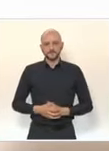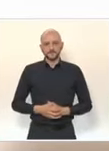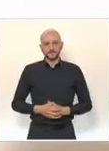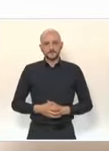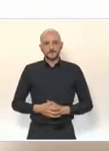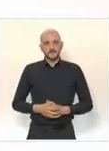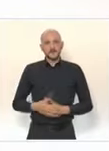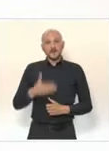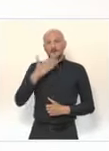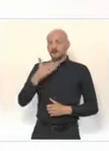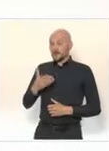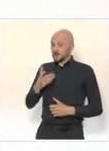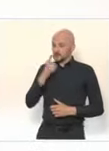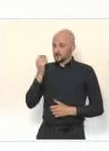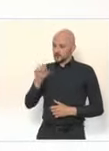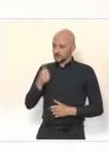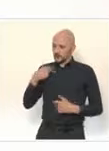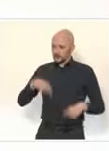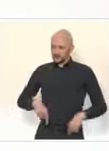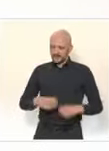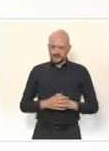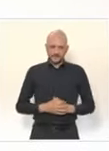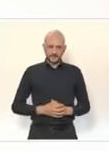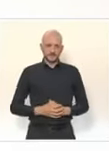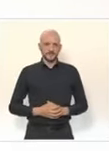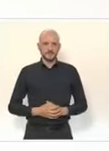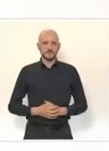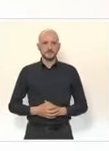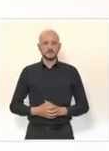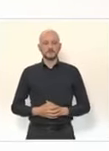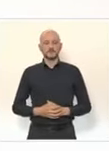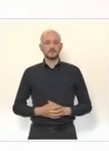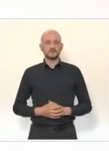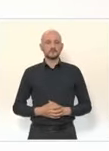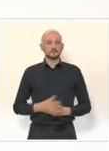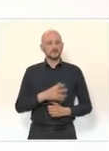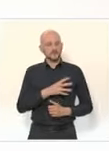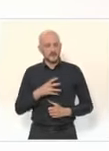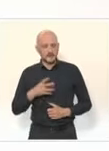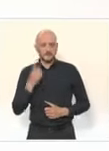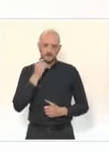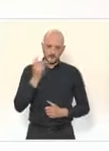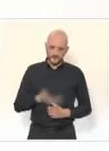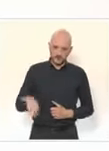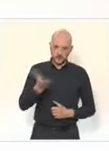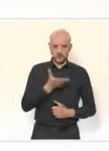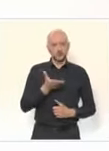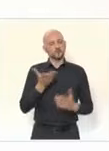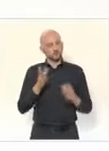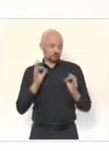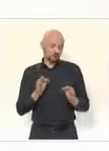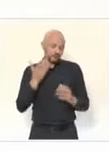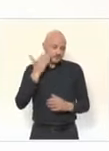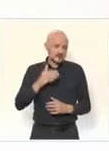Merci, monsieur le Premier ministre. Comme, mesdames, messieurs, comme vous l'avez dit, monsieur le Premier ministre, les enfants ont besoin de l'école.